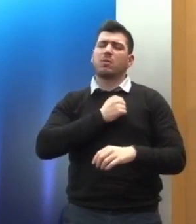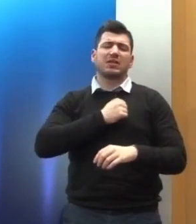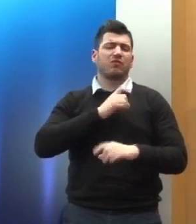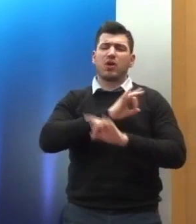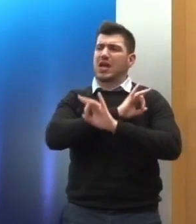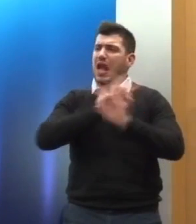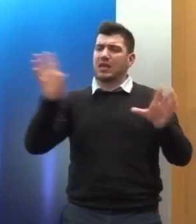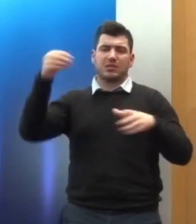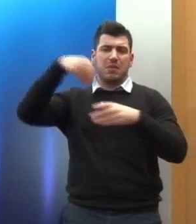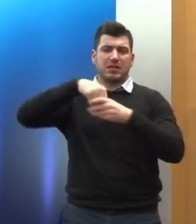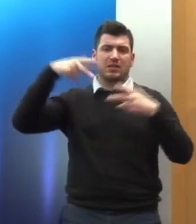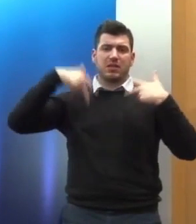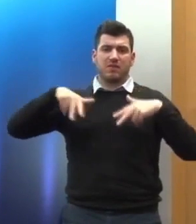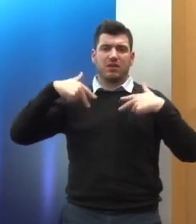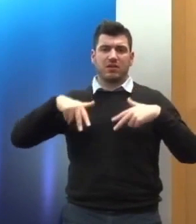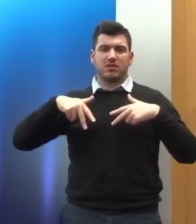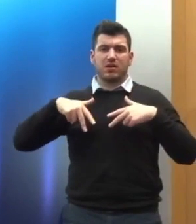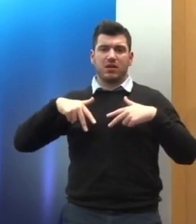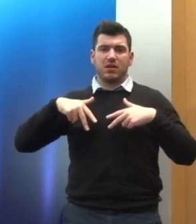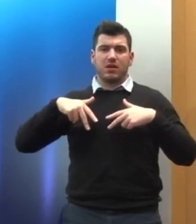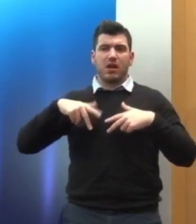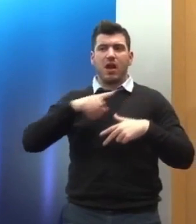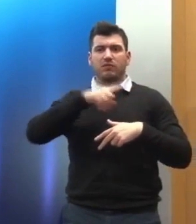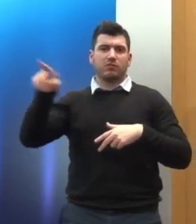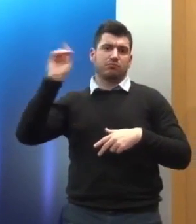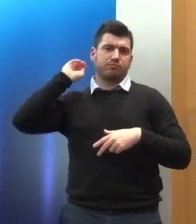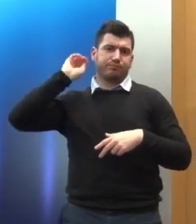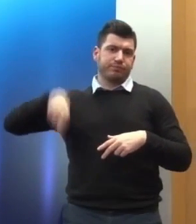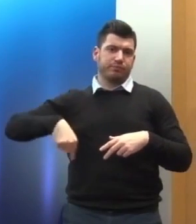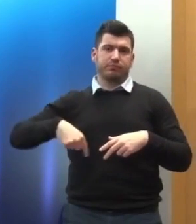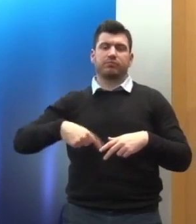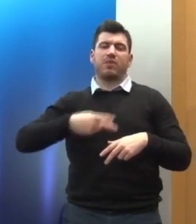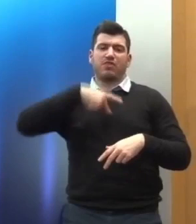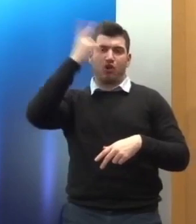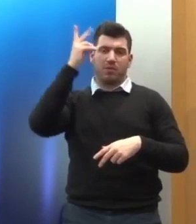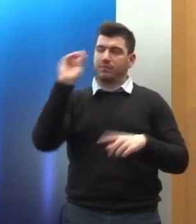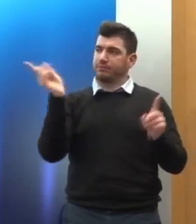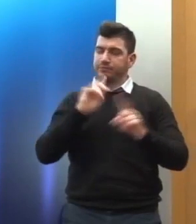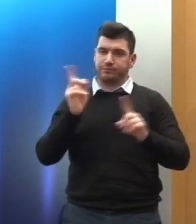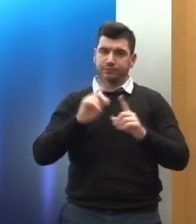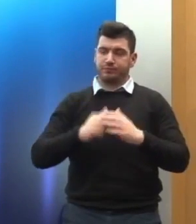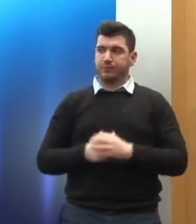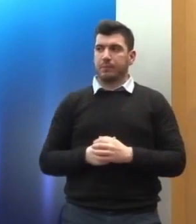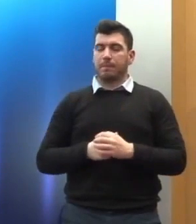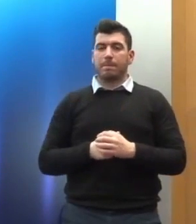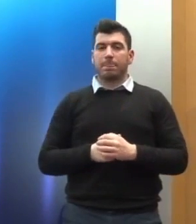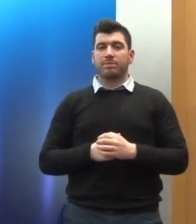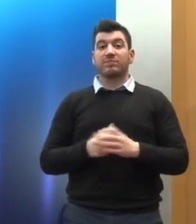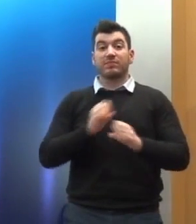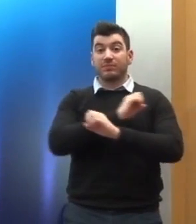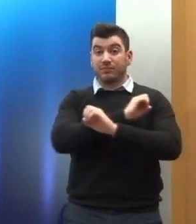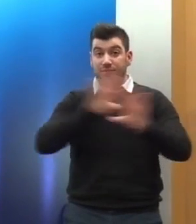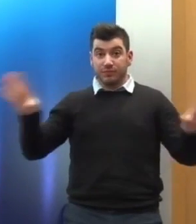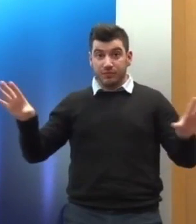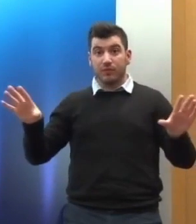είδους ρεζόν τετά που μπορεί να προβληθεί απέναντι στα δικαιώματα. Και να σας ενημερώσω ότι υποστηρίζουμε τις